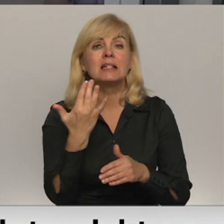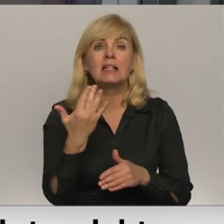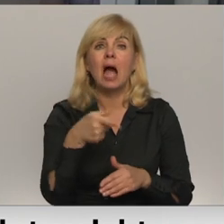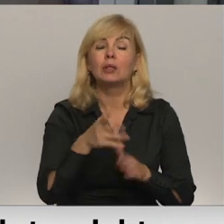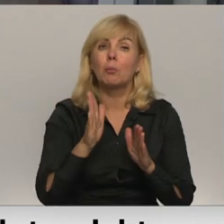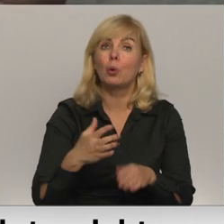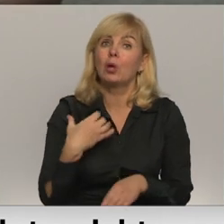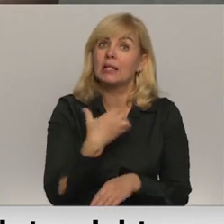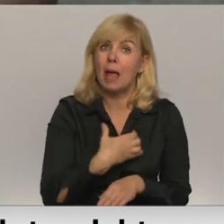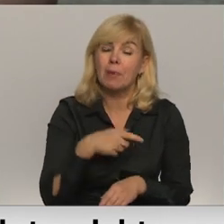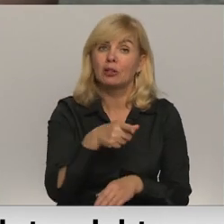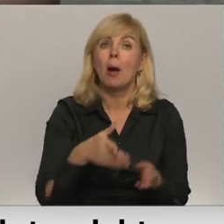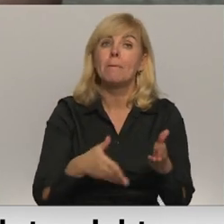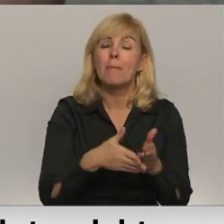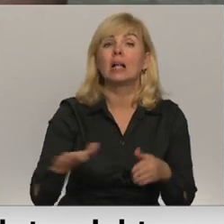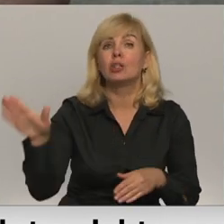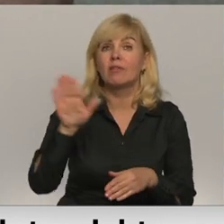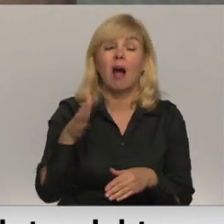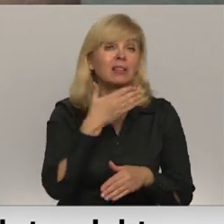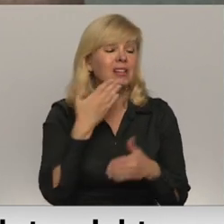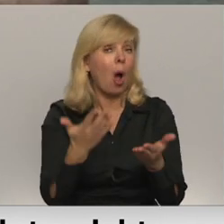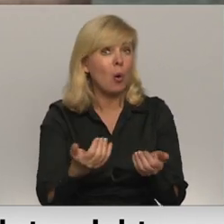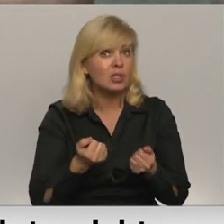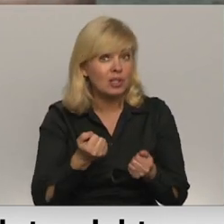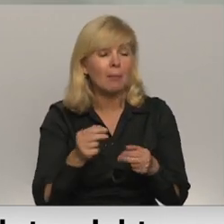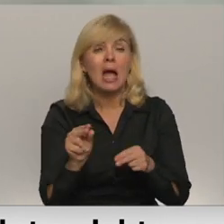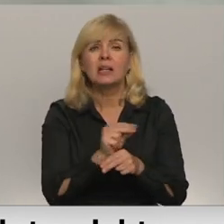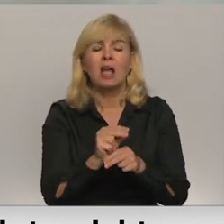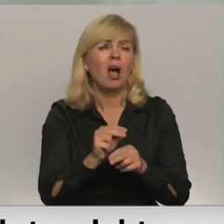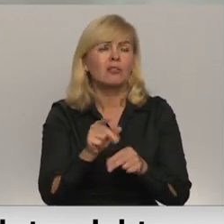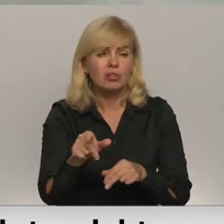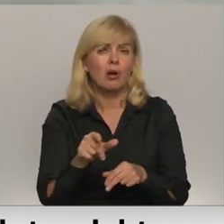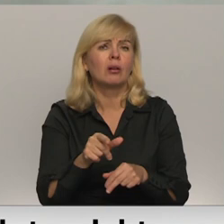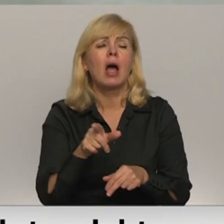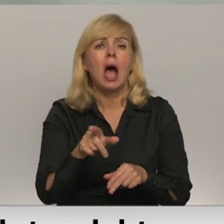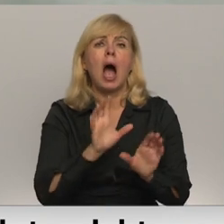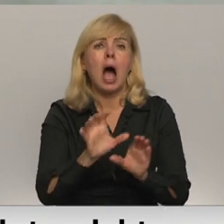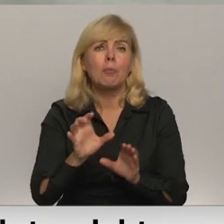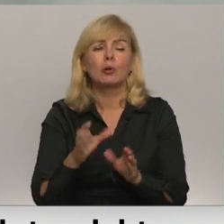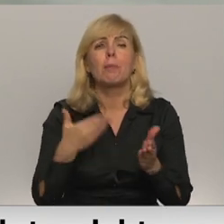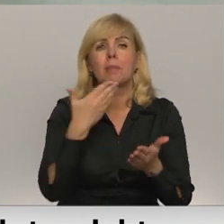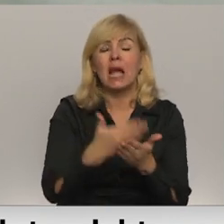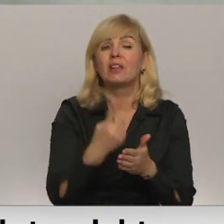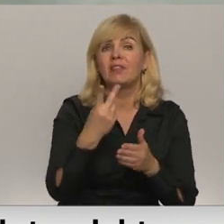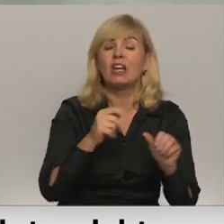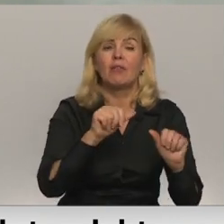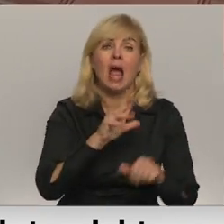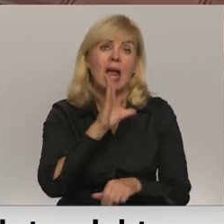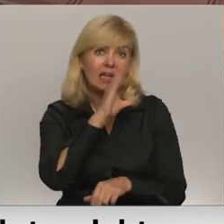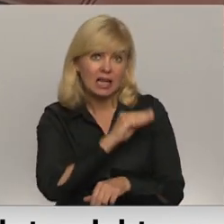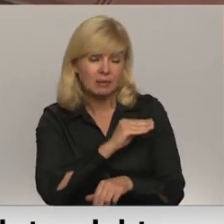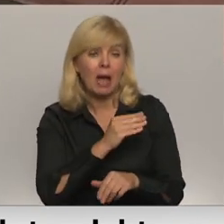kuriem būtu nepieciešams šādu palīdzību valstī, bet tā nav saņemt. Neizdziedināmiem pacientiem Latvijā šobrīd aprūpē ir piedāvāts divas iespējas. To ir saņemt